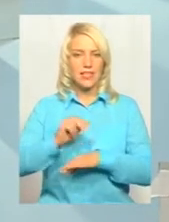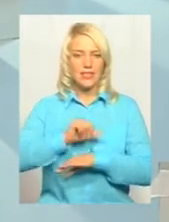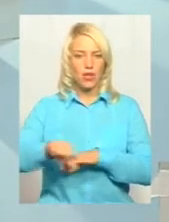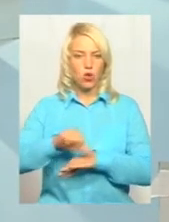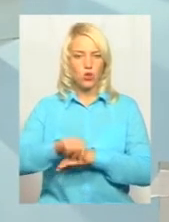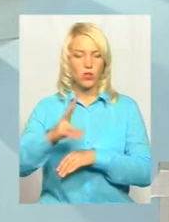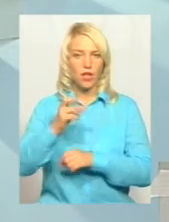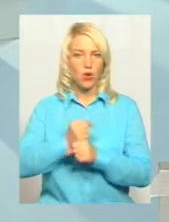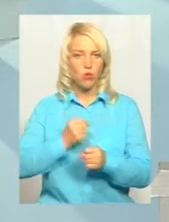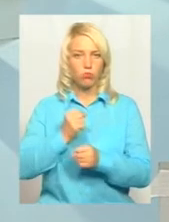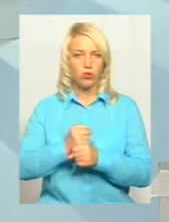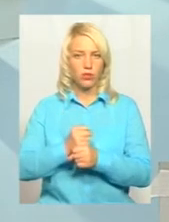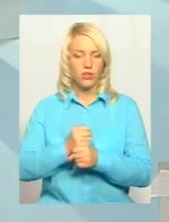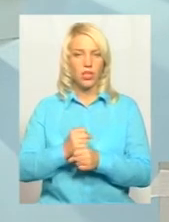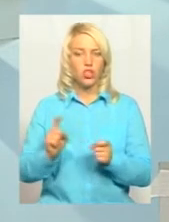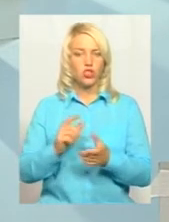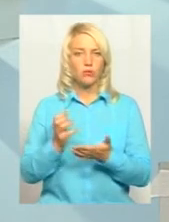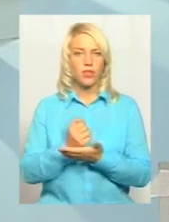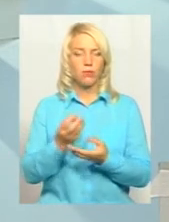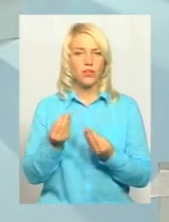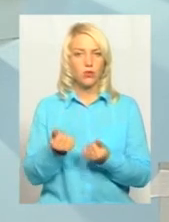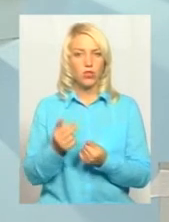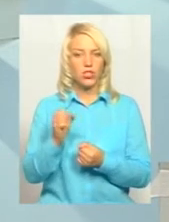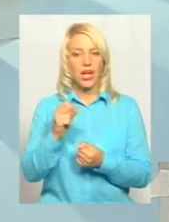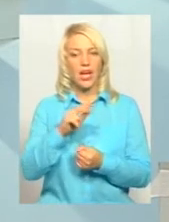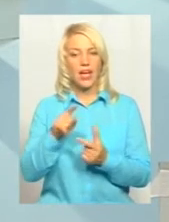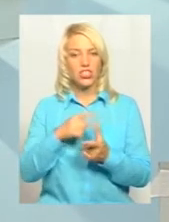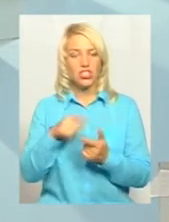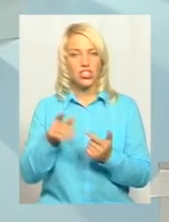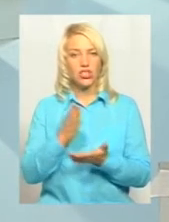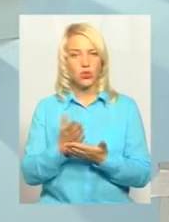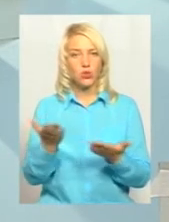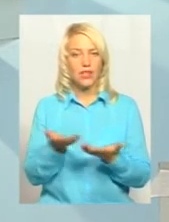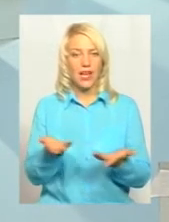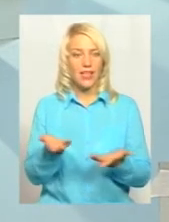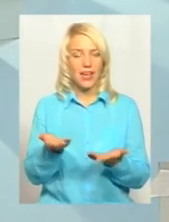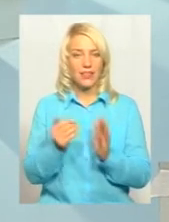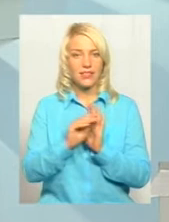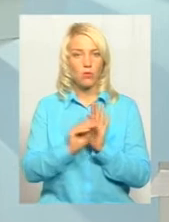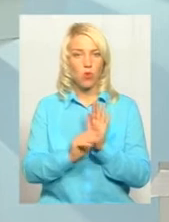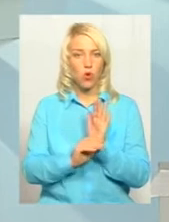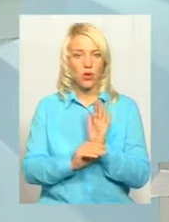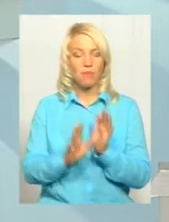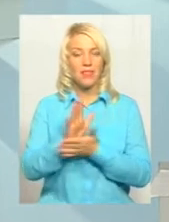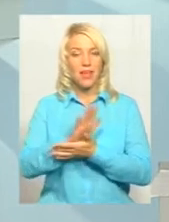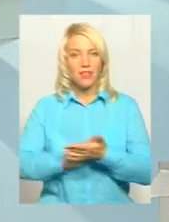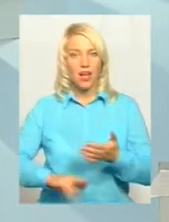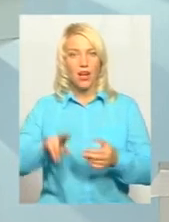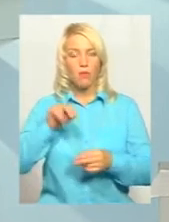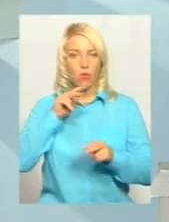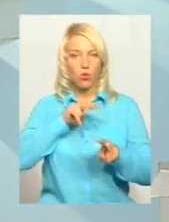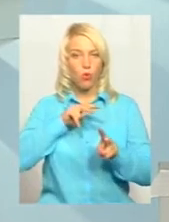роботи, щоб заробити кошти. А чи існують якісь програми надалі, по догляду,